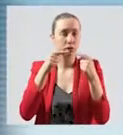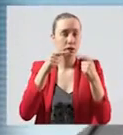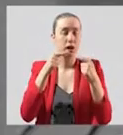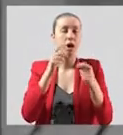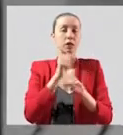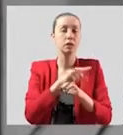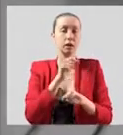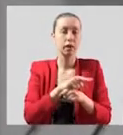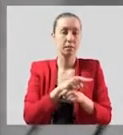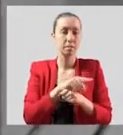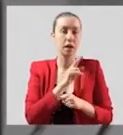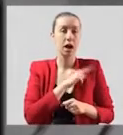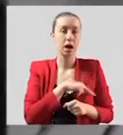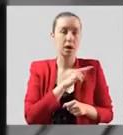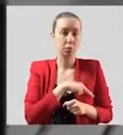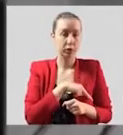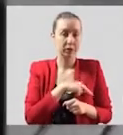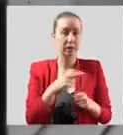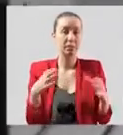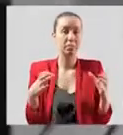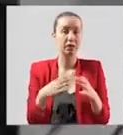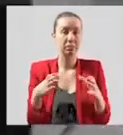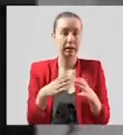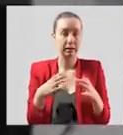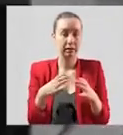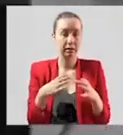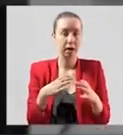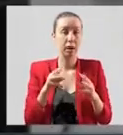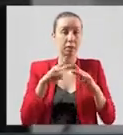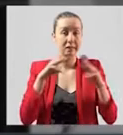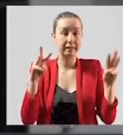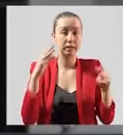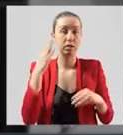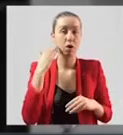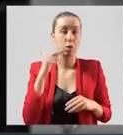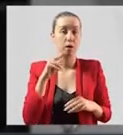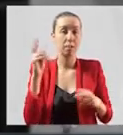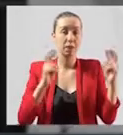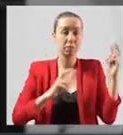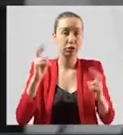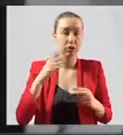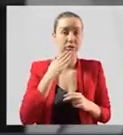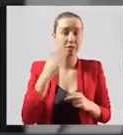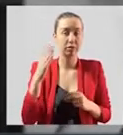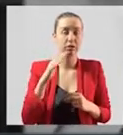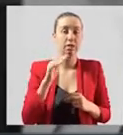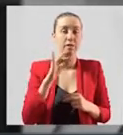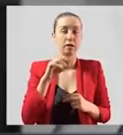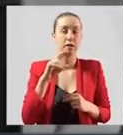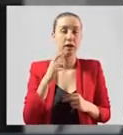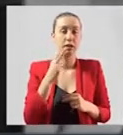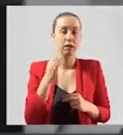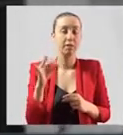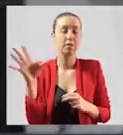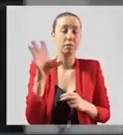Работники предприятий Министерства легкой промышленности Российской Федерации вместе